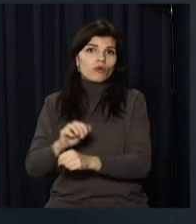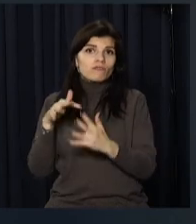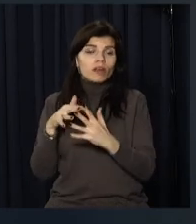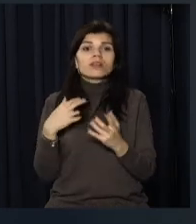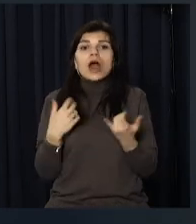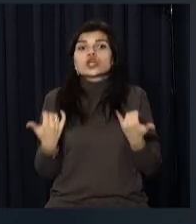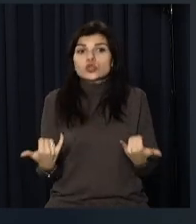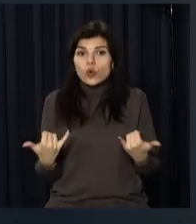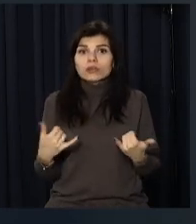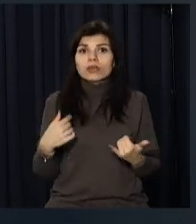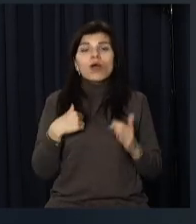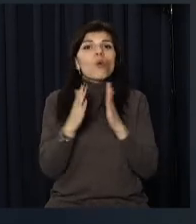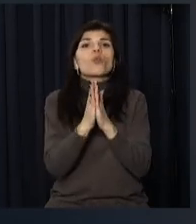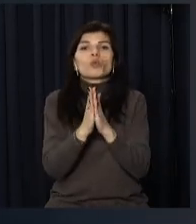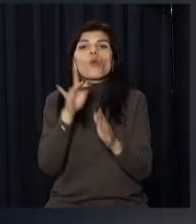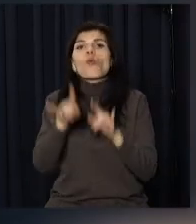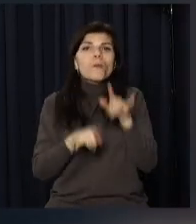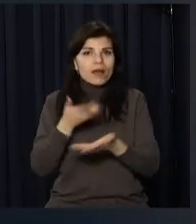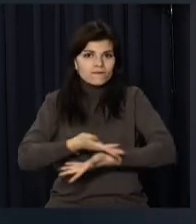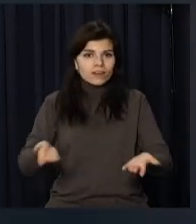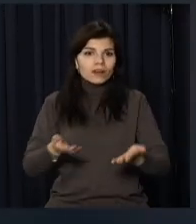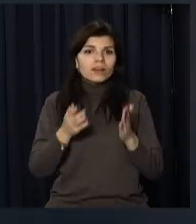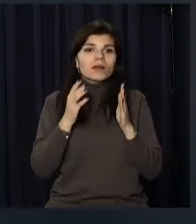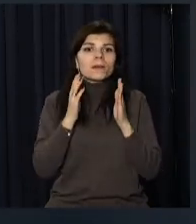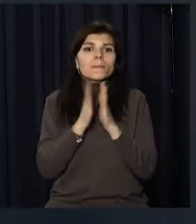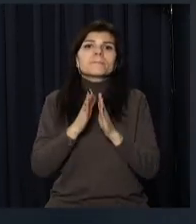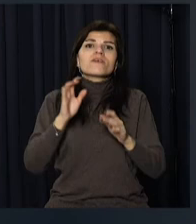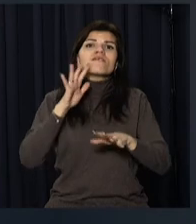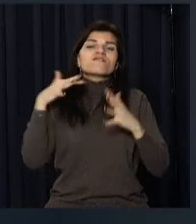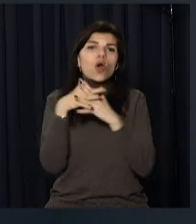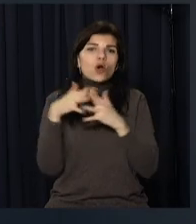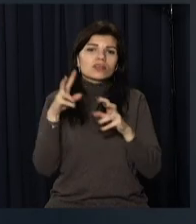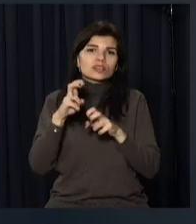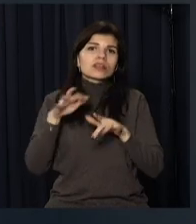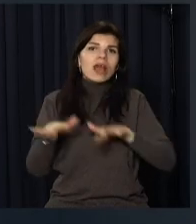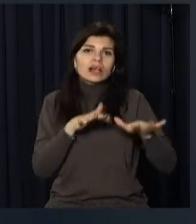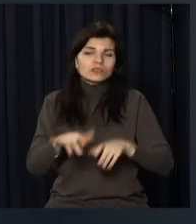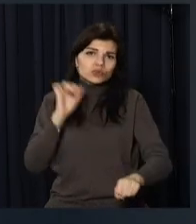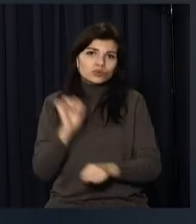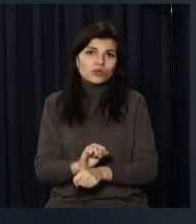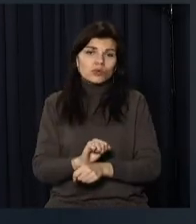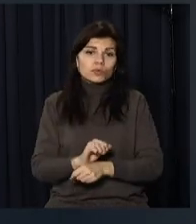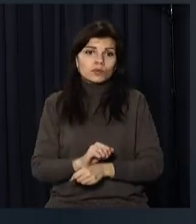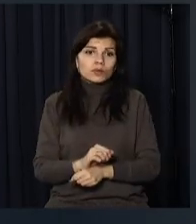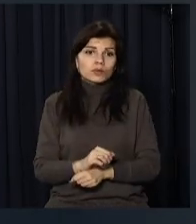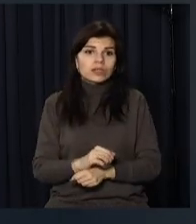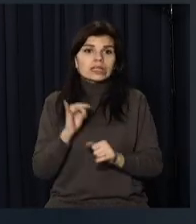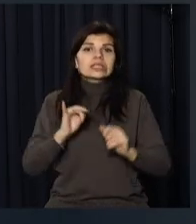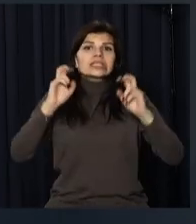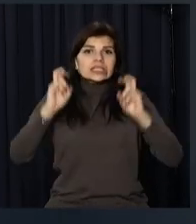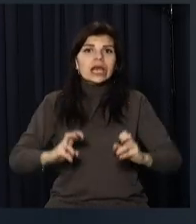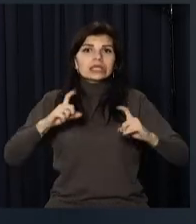хочу попросити вас, я умоляю, прекратити воєнні действи і сість за стол